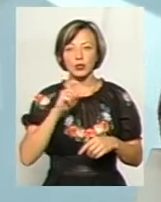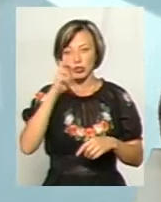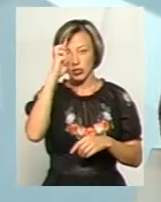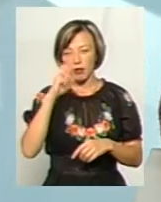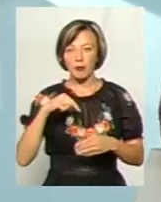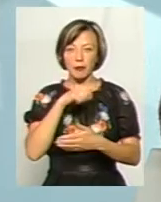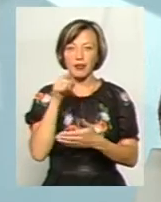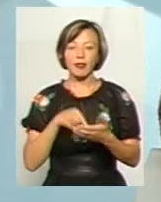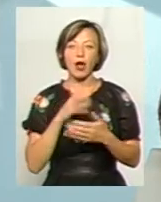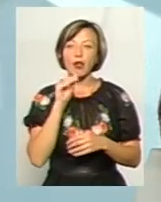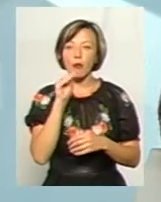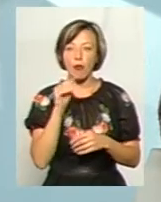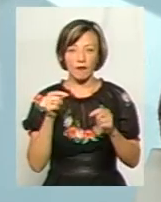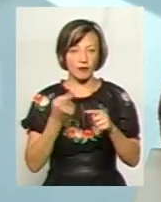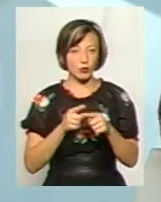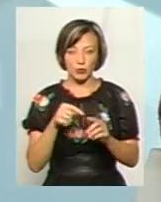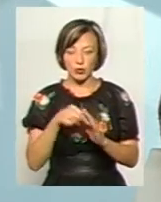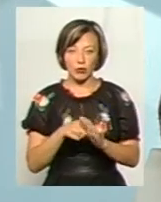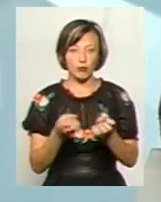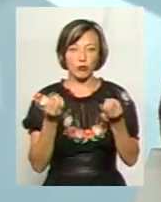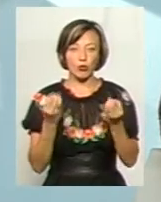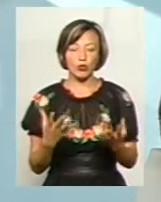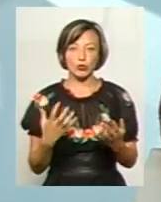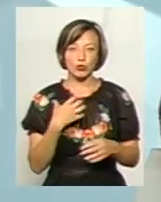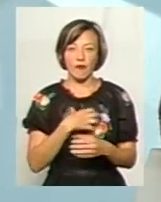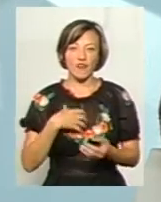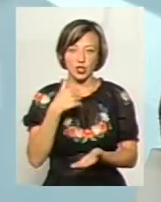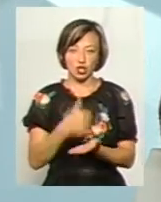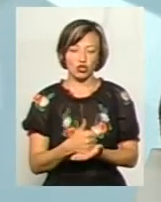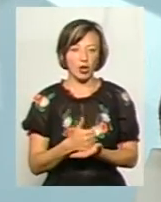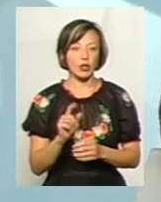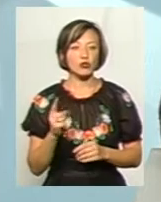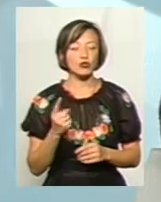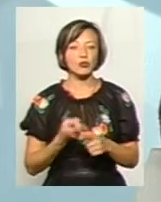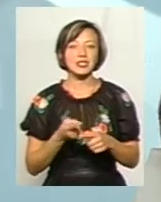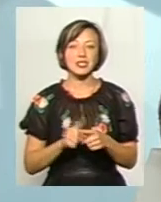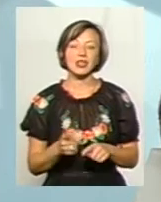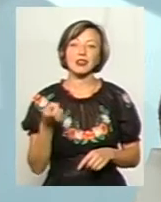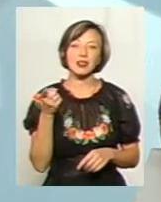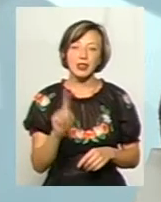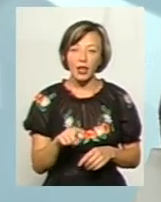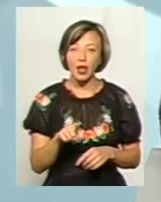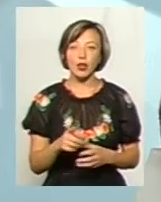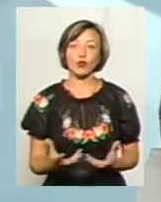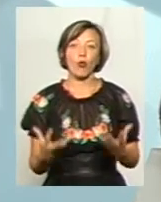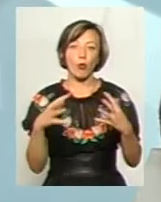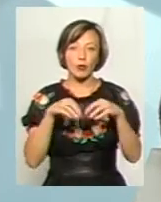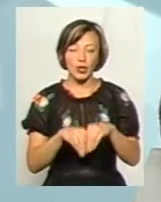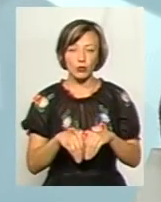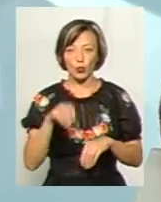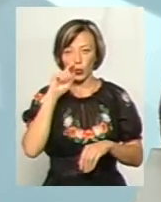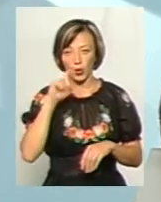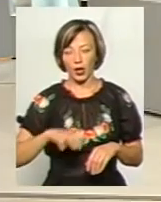мови в цьому контексті, як на мене, просто визначальне. Чому? Тому що це те, що об'єднує усю Україну.